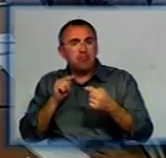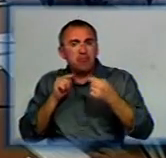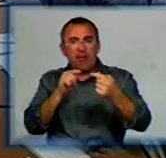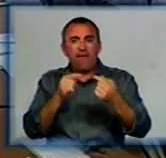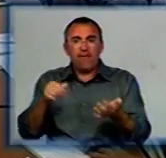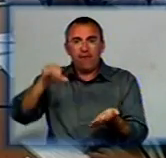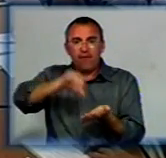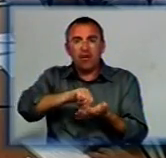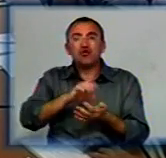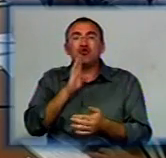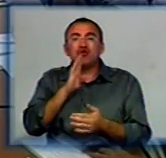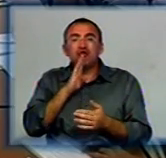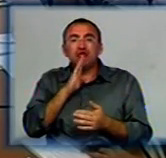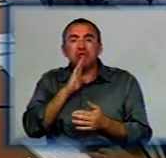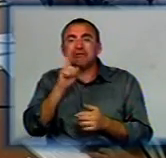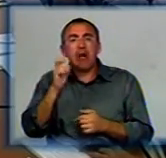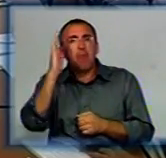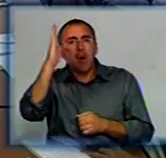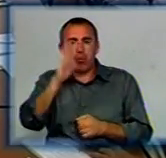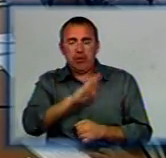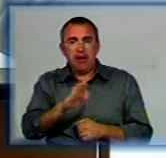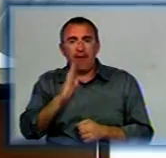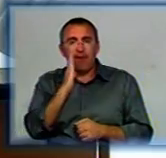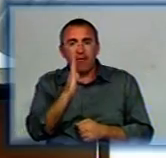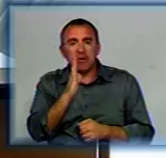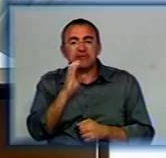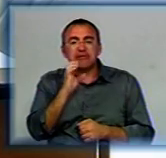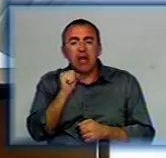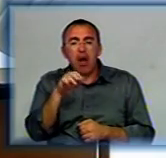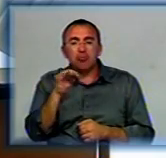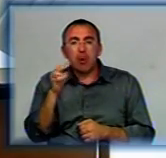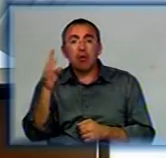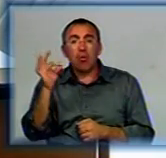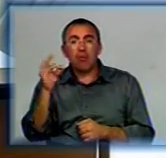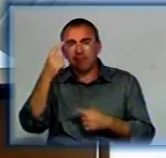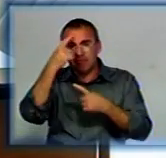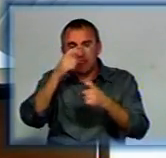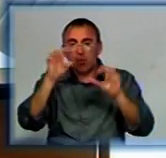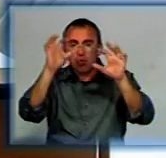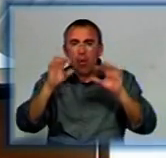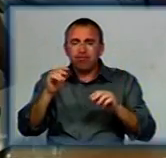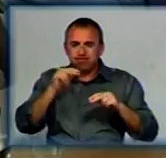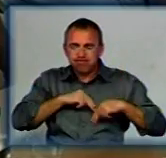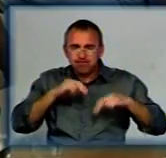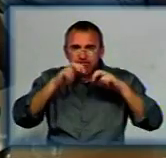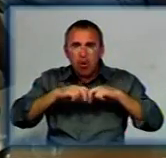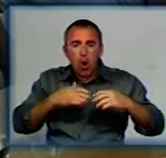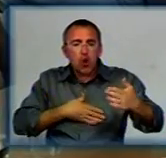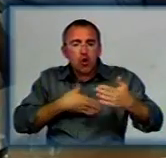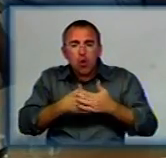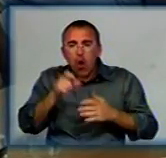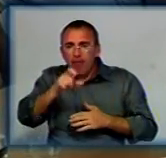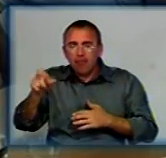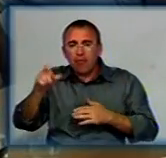виступила лідер Союзу жінок України за майбутнє дітей Валентина Семенюк-Самсоненко. Вона закликала кодекс допрацювати на громадських обговореннях.